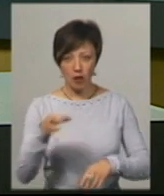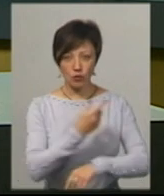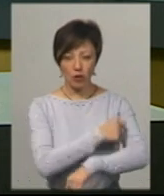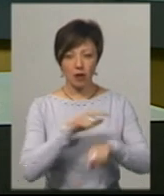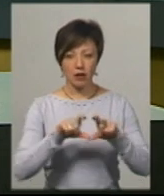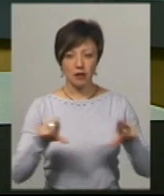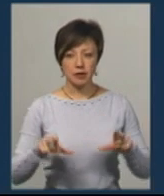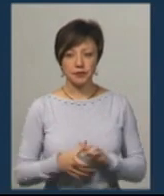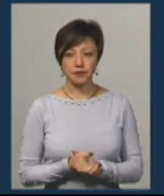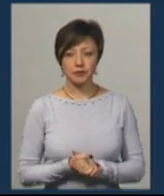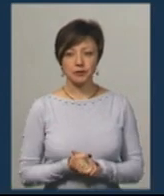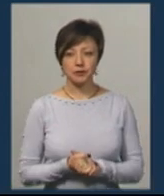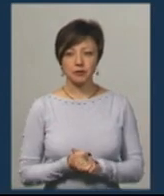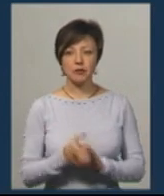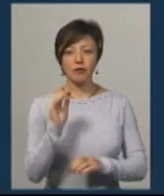лікарні.